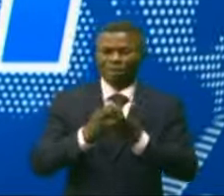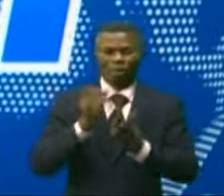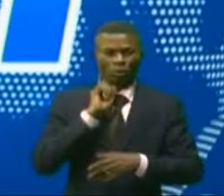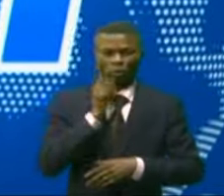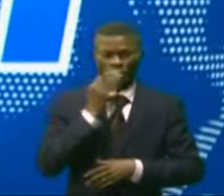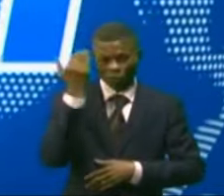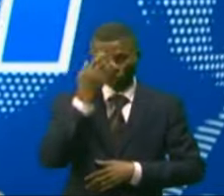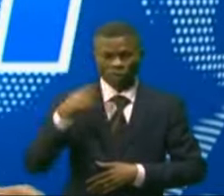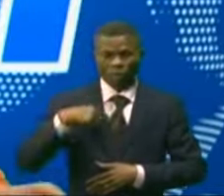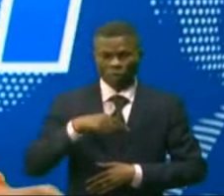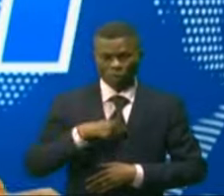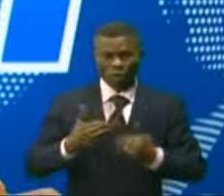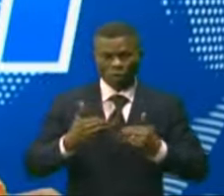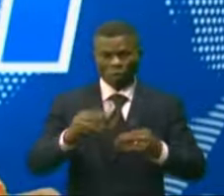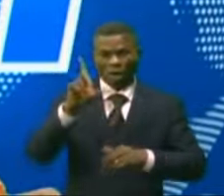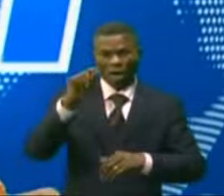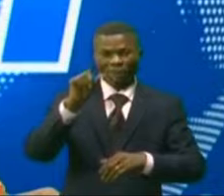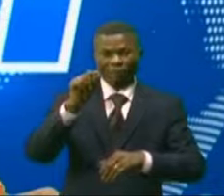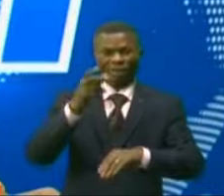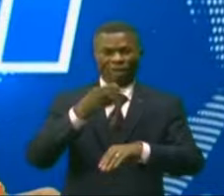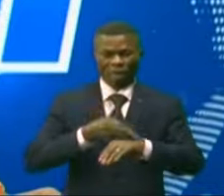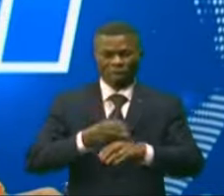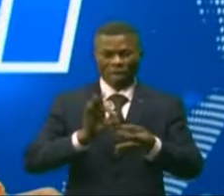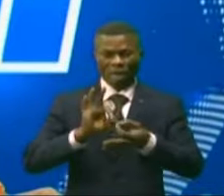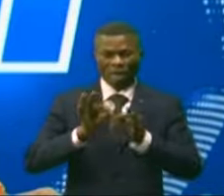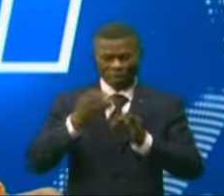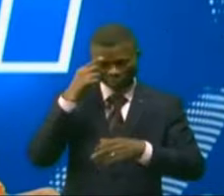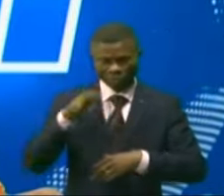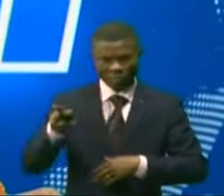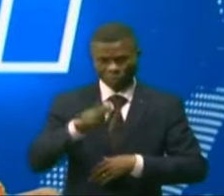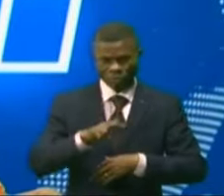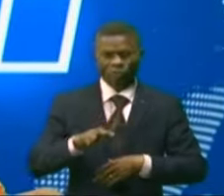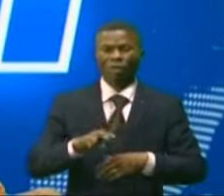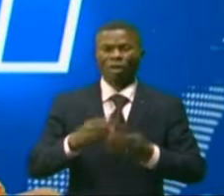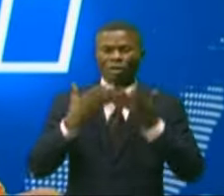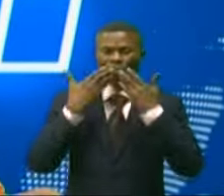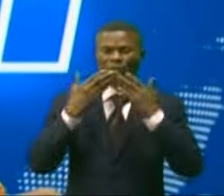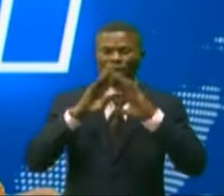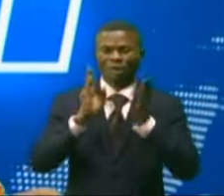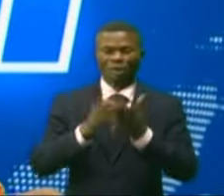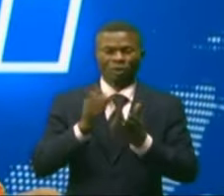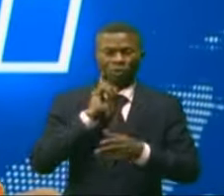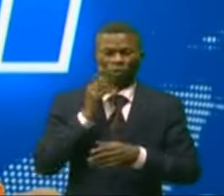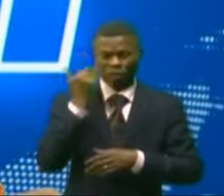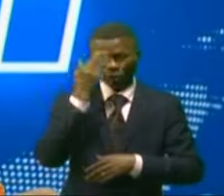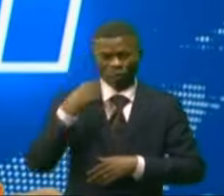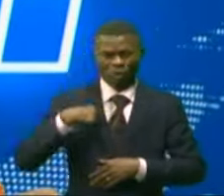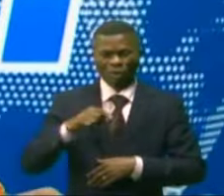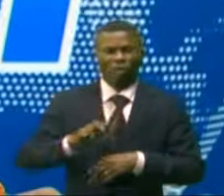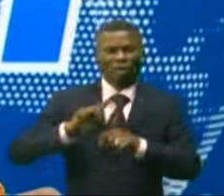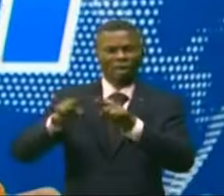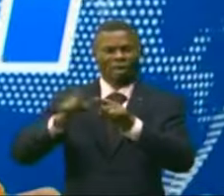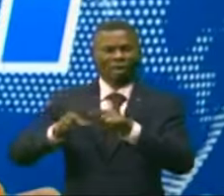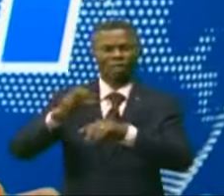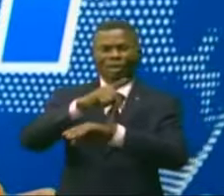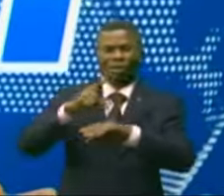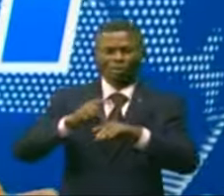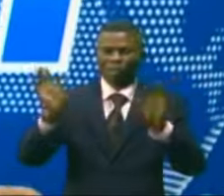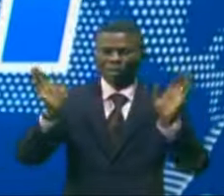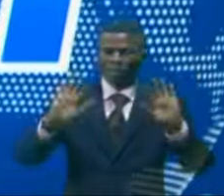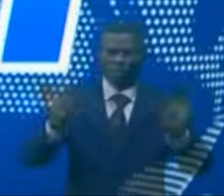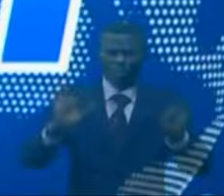'entretemps, l'info continue sur nos antennes. Un nouveau journal, c'est tout à l'heure à 20h, dans une présentation des Sousi Ngoytuboui. Bonsoir chez vous.